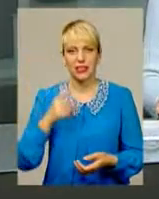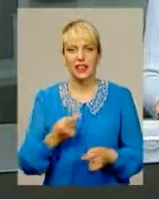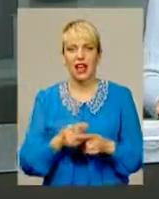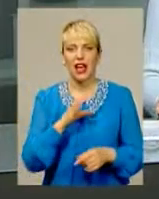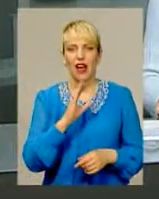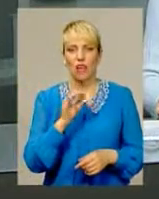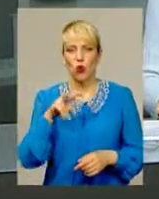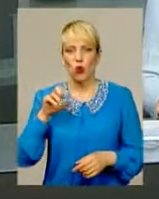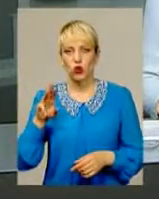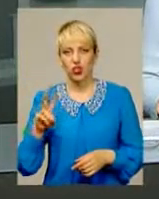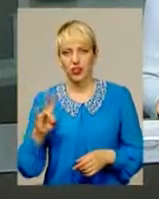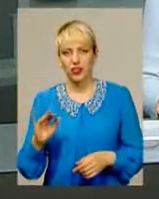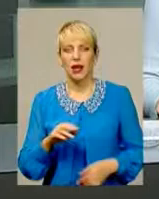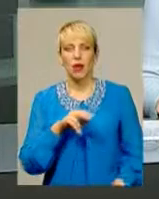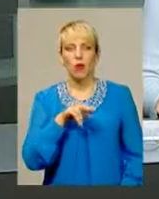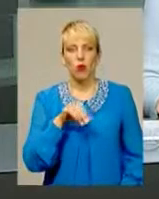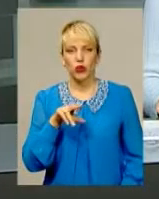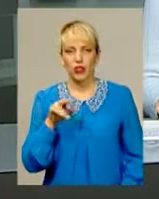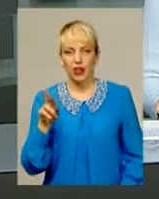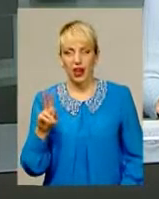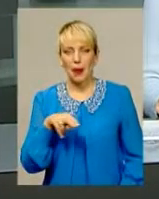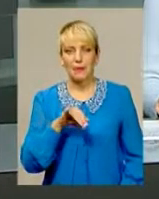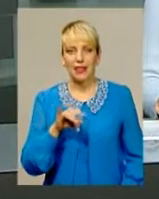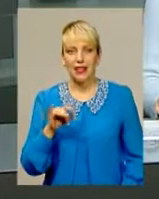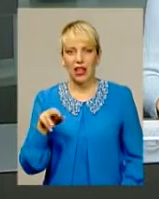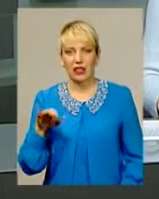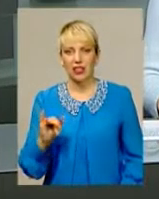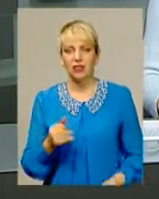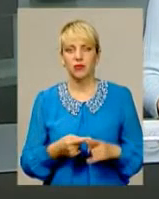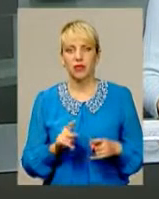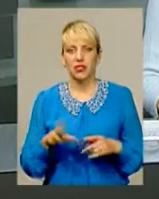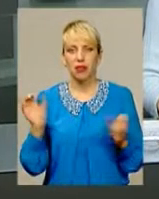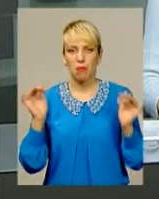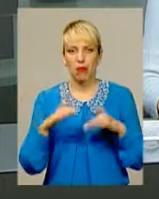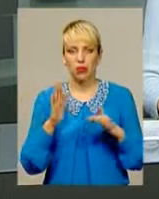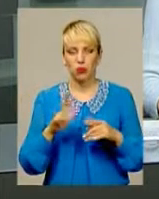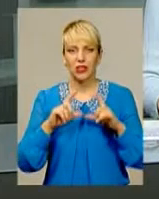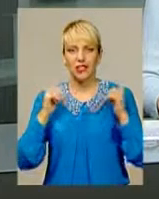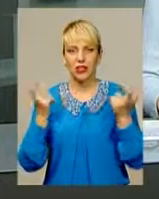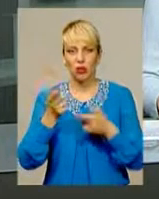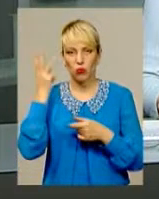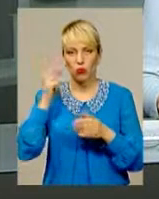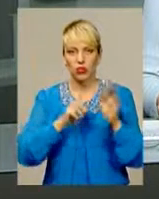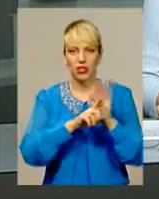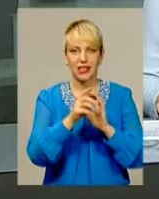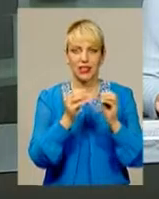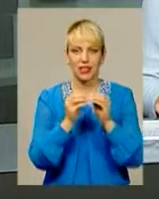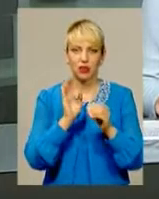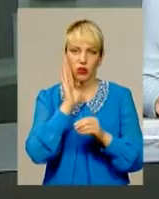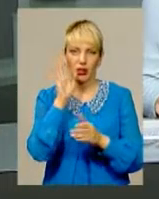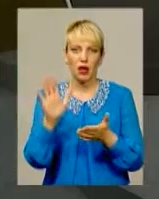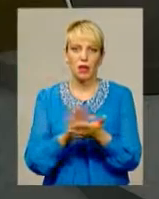Evolution 7 з Поділля та Пірати. Усі матчі відбуватимуться на стадіоні Поділля, починаючи з 10 ранку, вхід